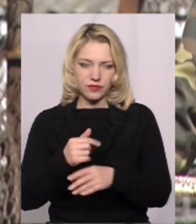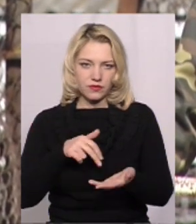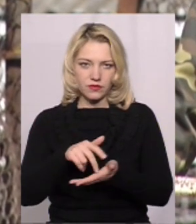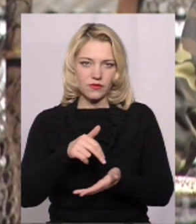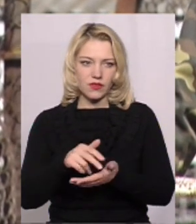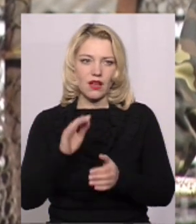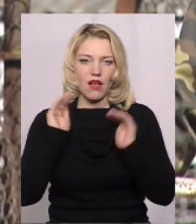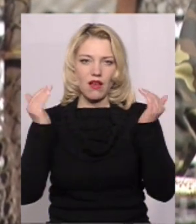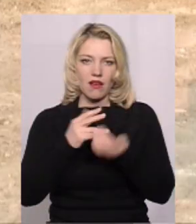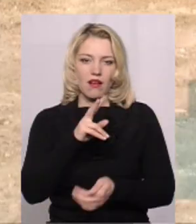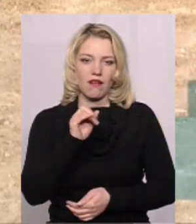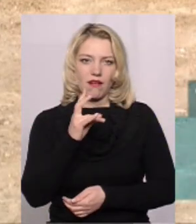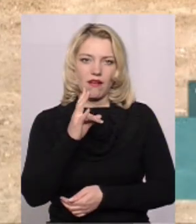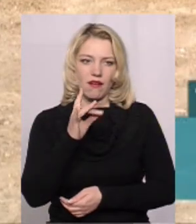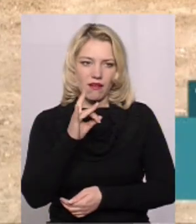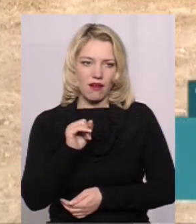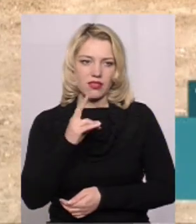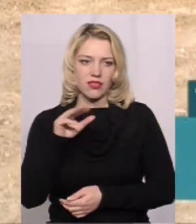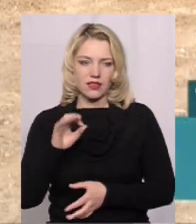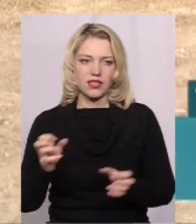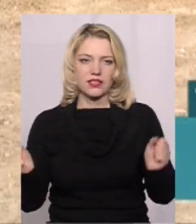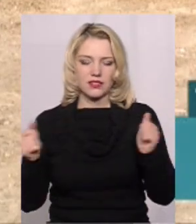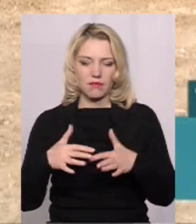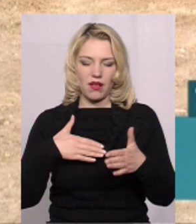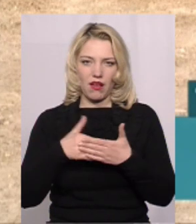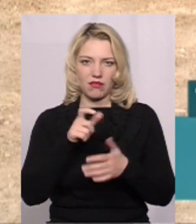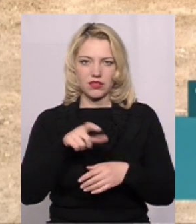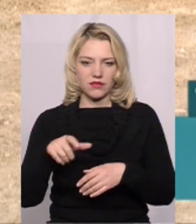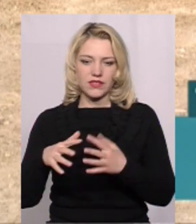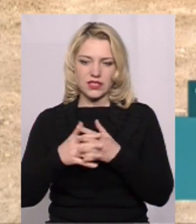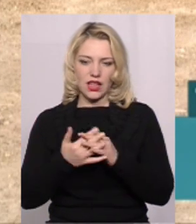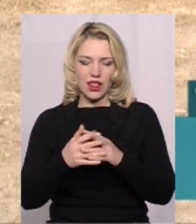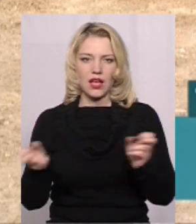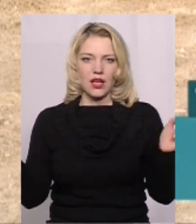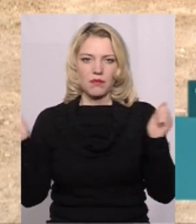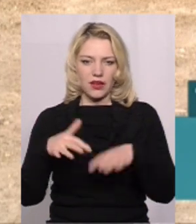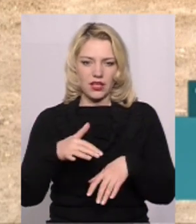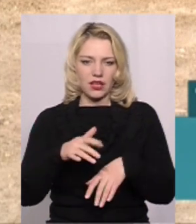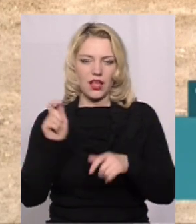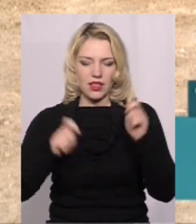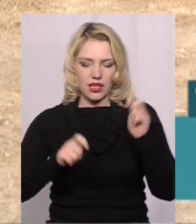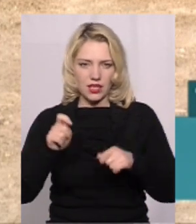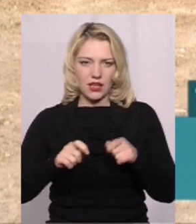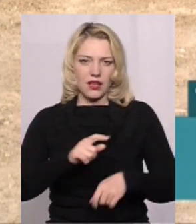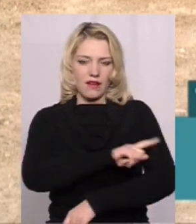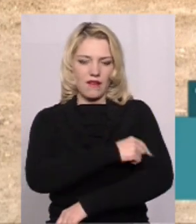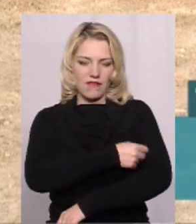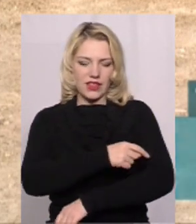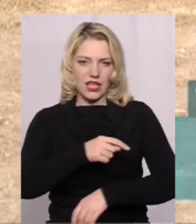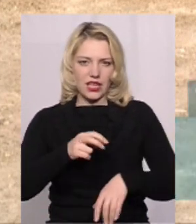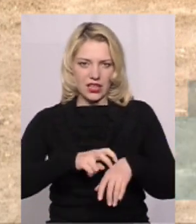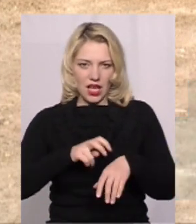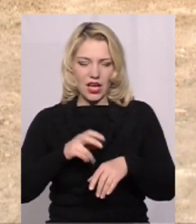каже староста села Віталій Загородній Зібрали ми актив села, приїхали ветеринари і ми пройшлися по всіх вулицях